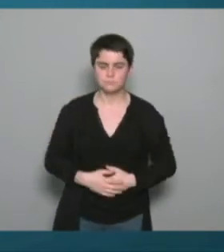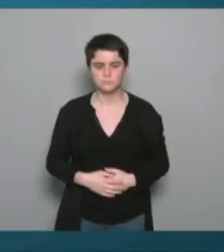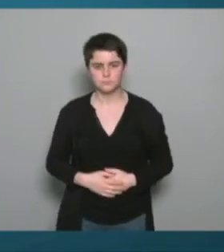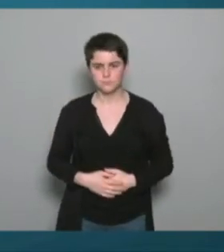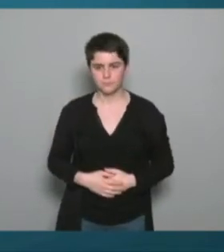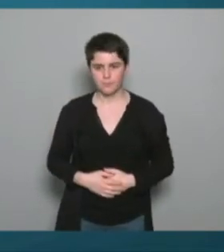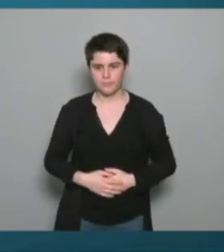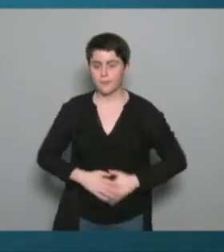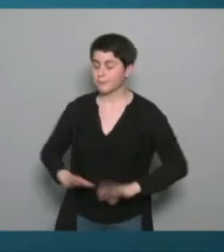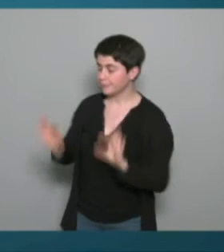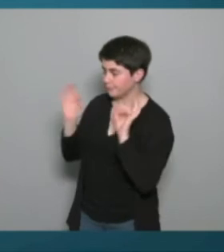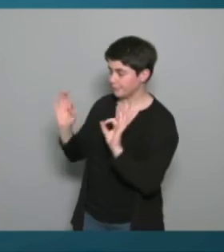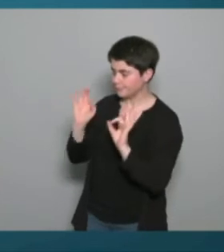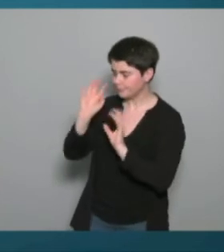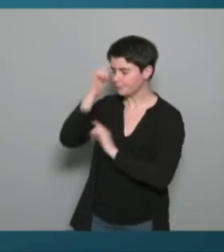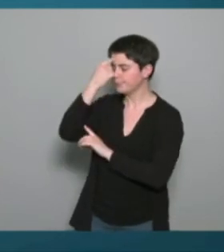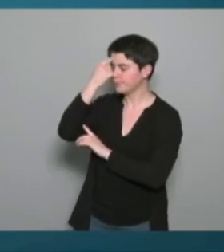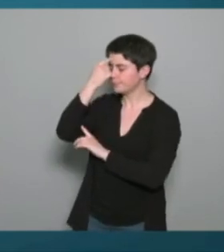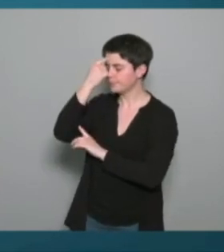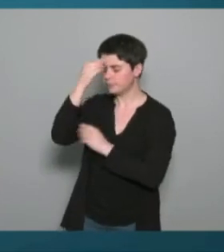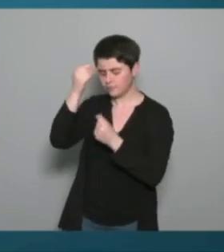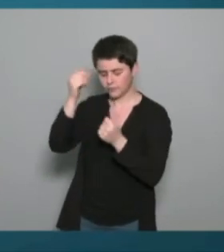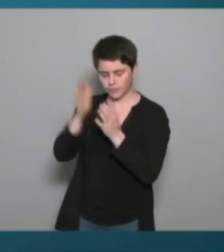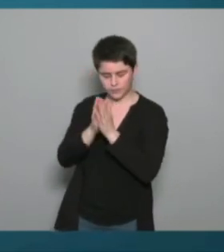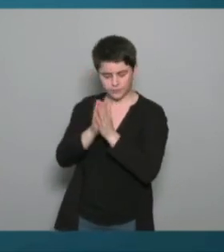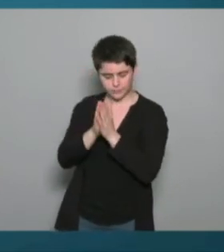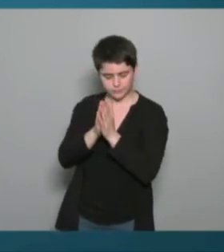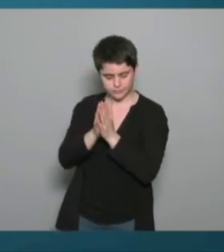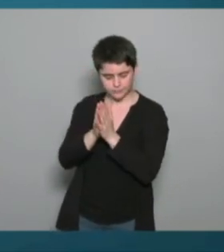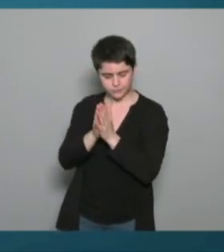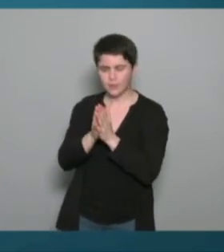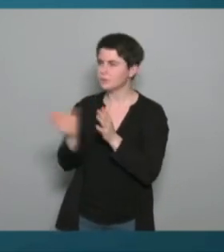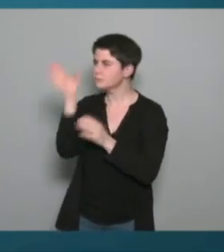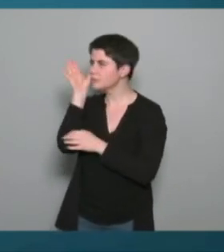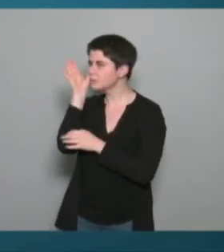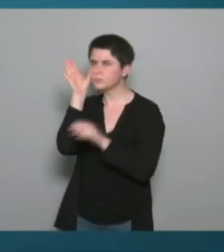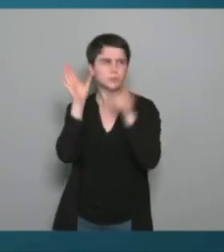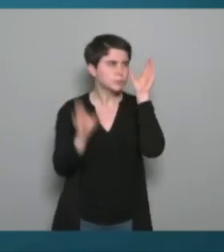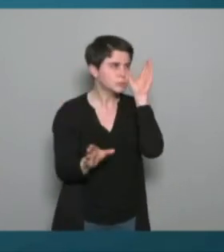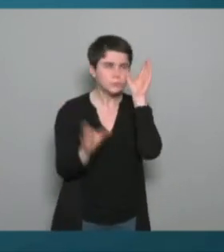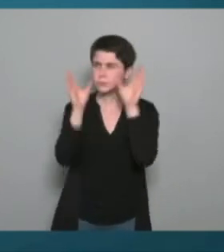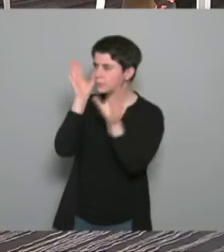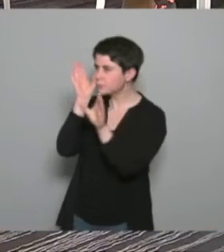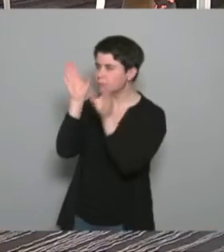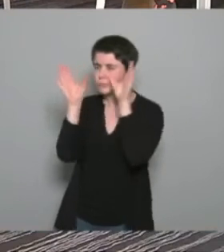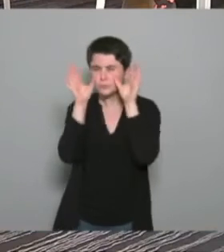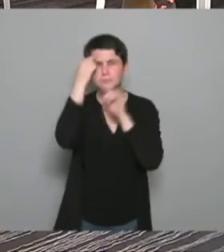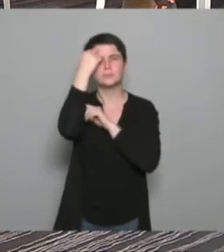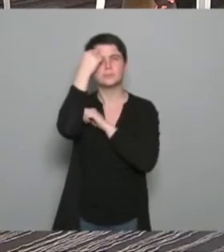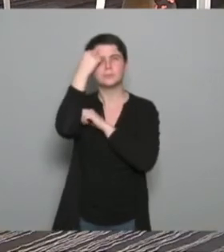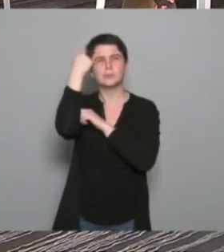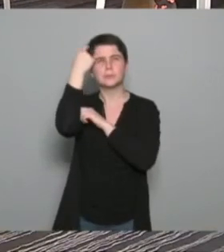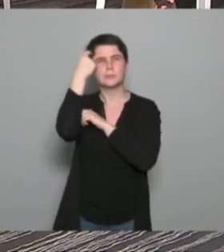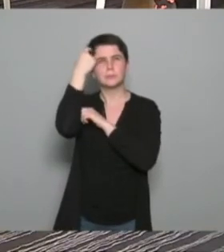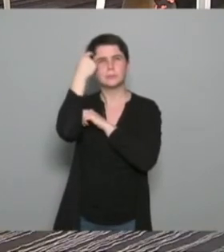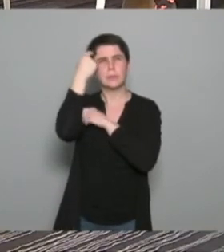effectivement alors ça ça me fait j'essaie de à force de vous écouter les uns et les autres je me dis qu'est-ce